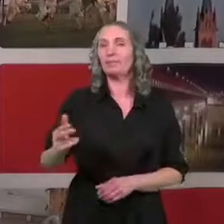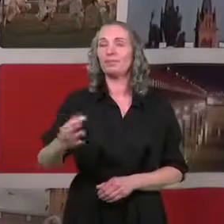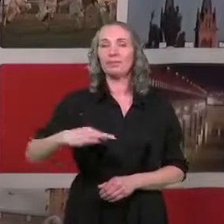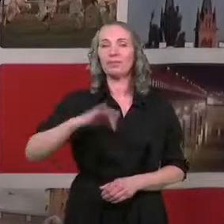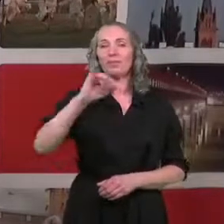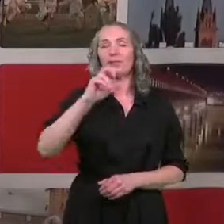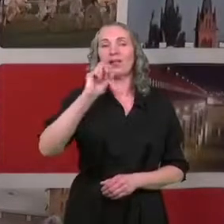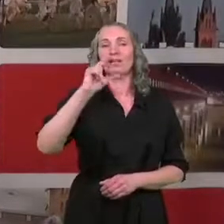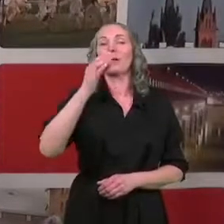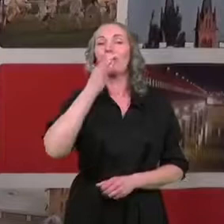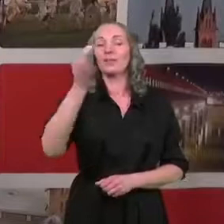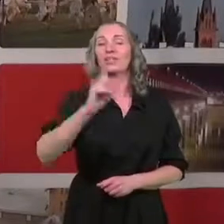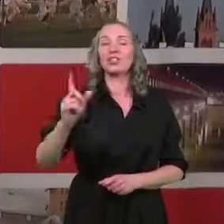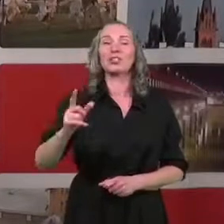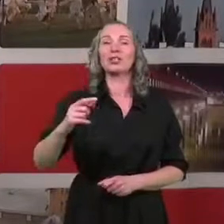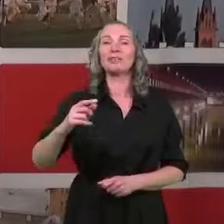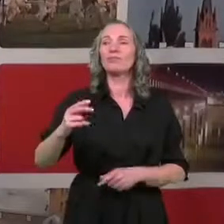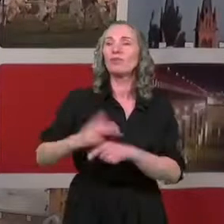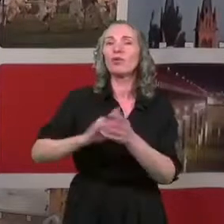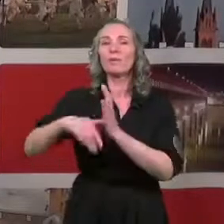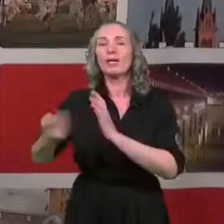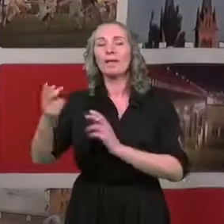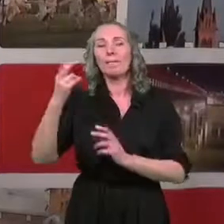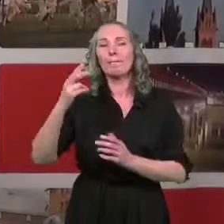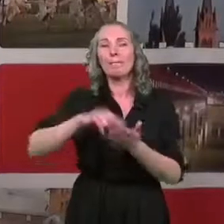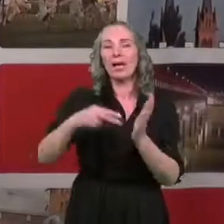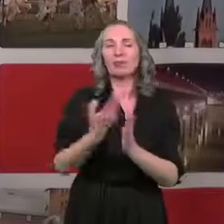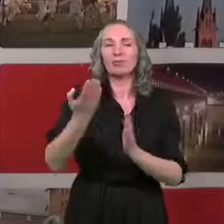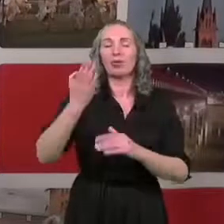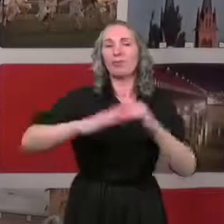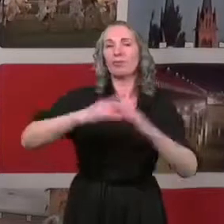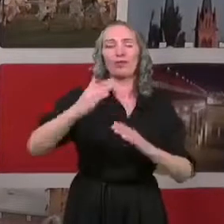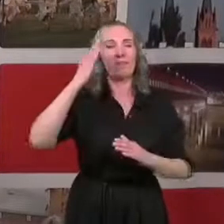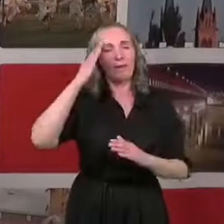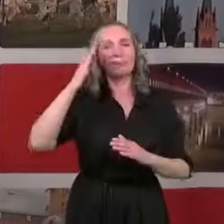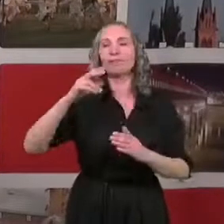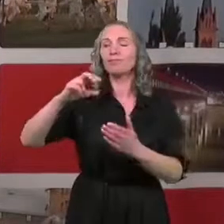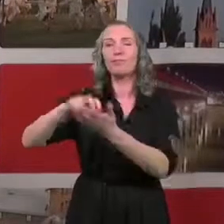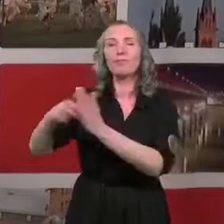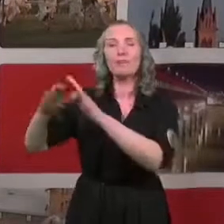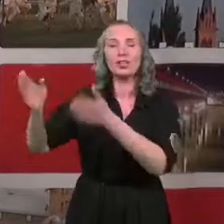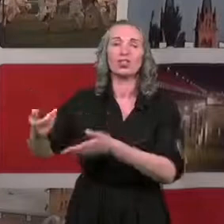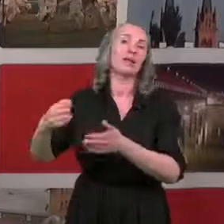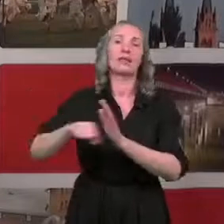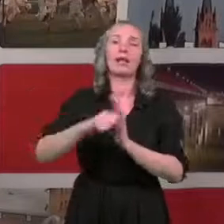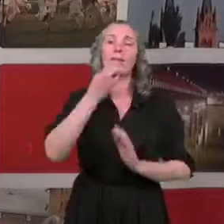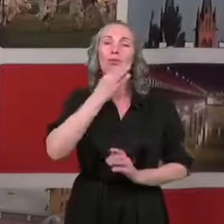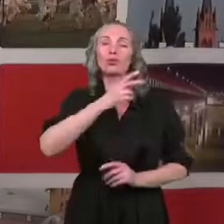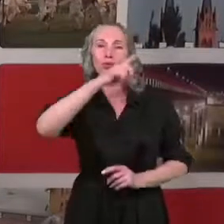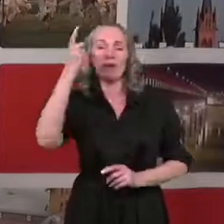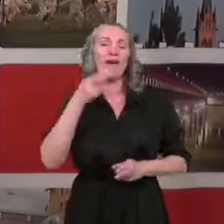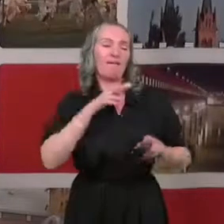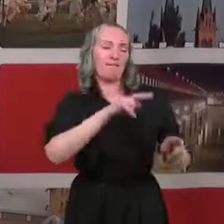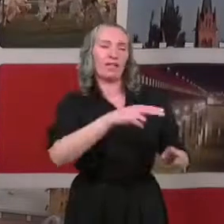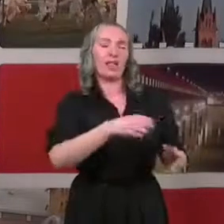Pan Jacek pyta, czy władze miasta planują budowę mieszkań dla młodych ludzi? Wynajem mieszkania od miasta. Z